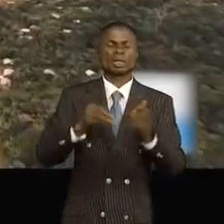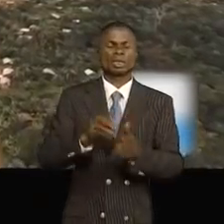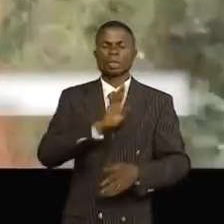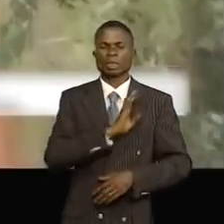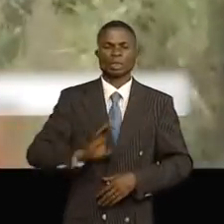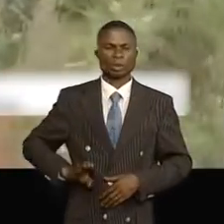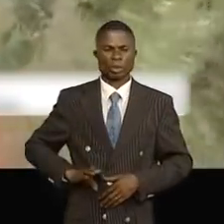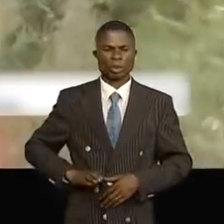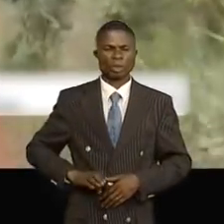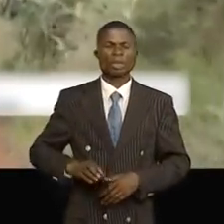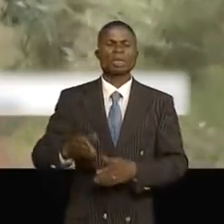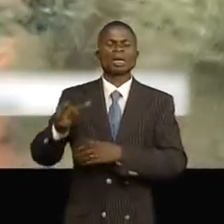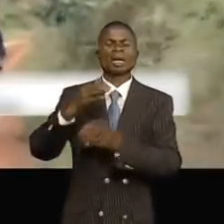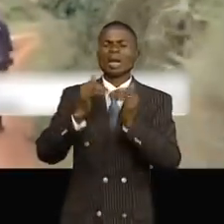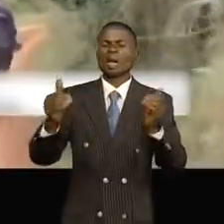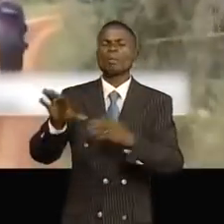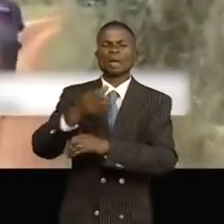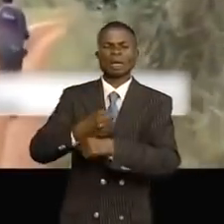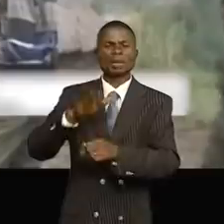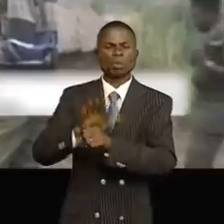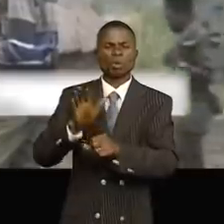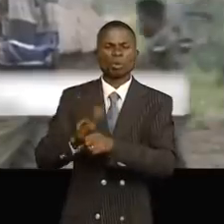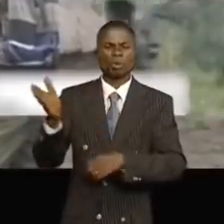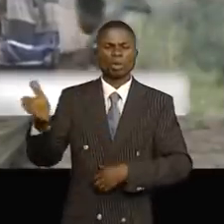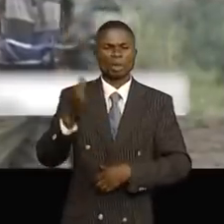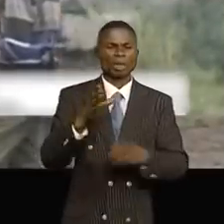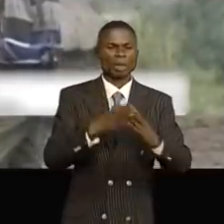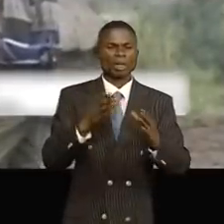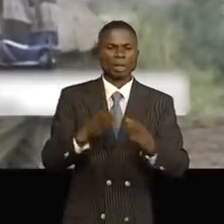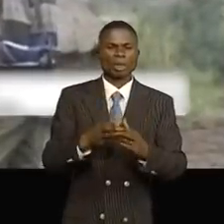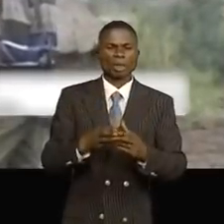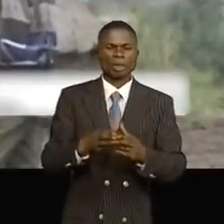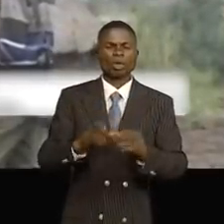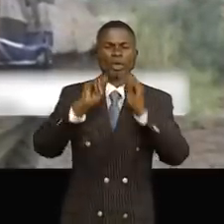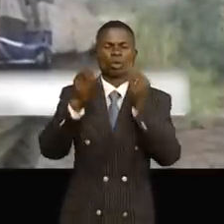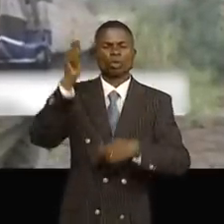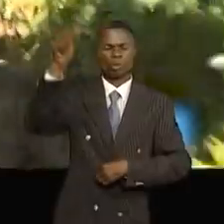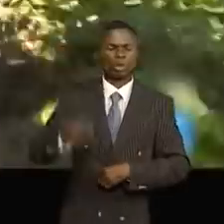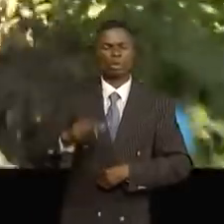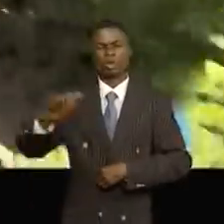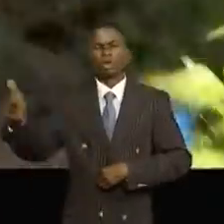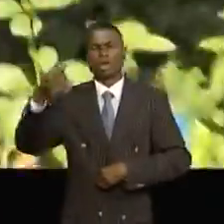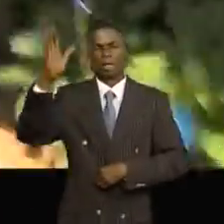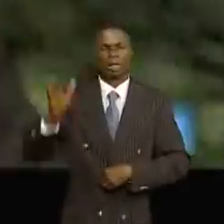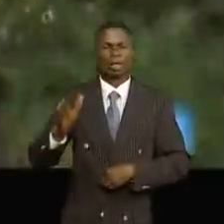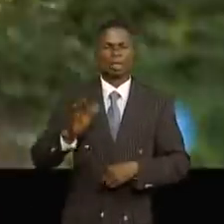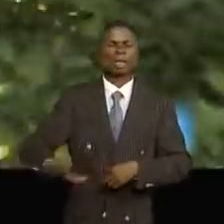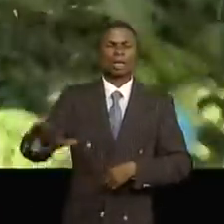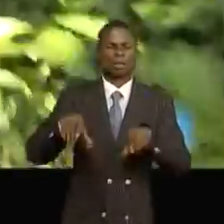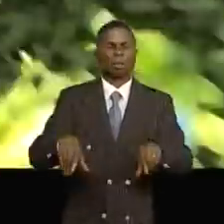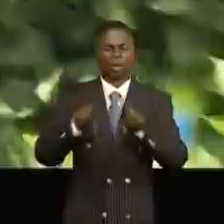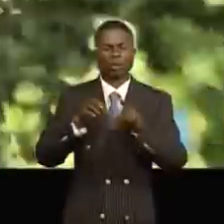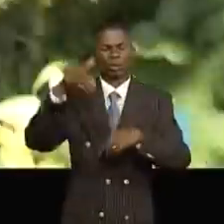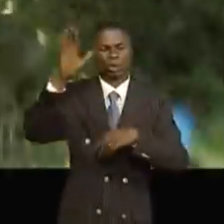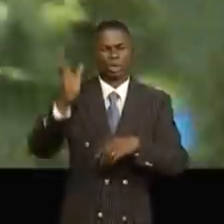Des poches d'insécurité se multiplient ça et là, surtout avec l'activisme des groupes armés négatifs, nationaux et étrangers,